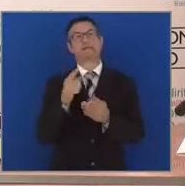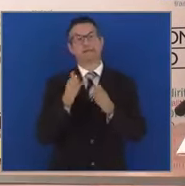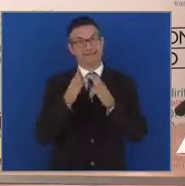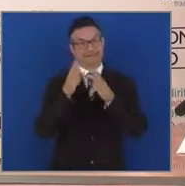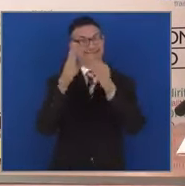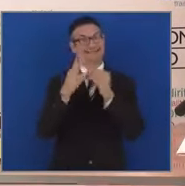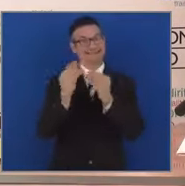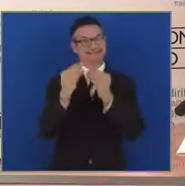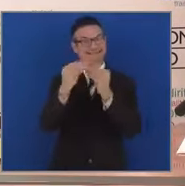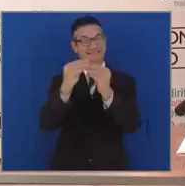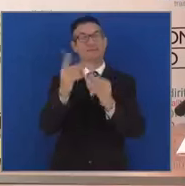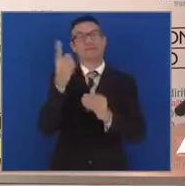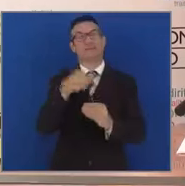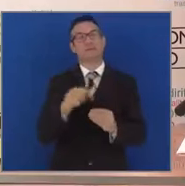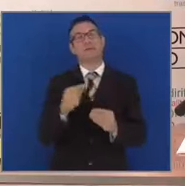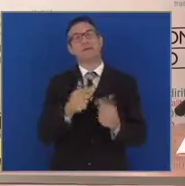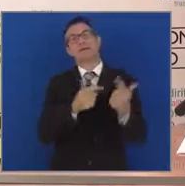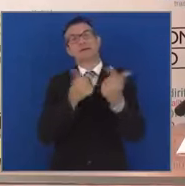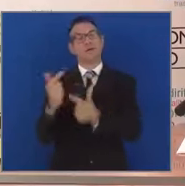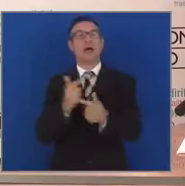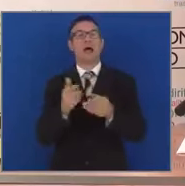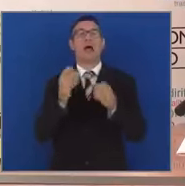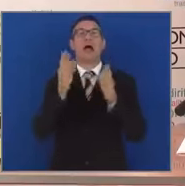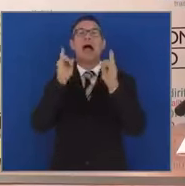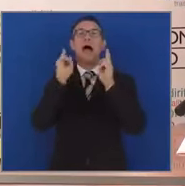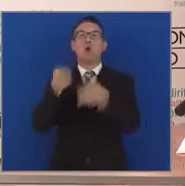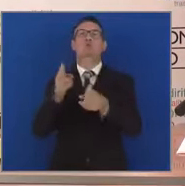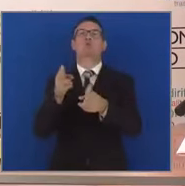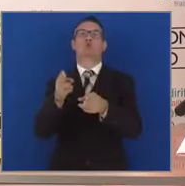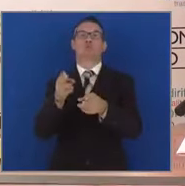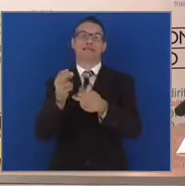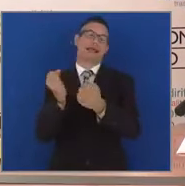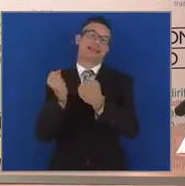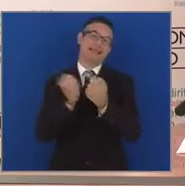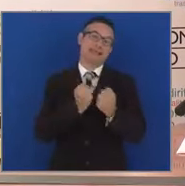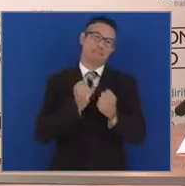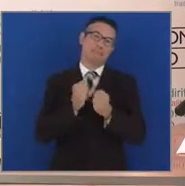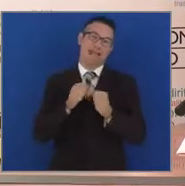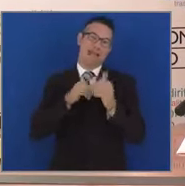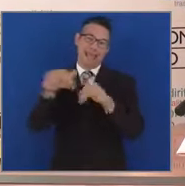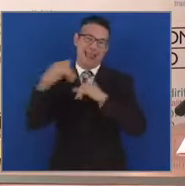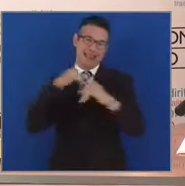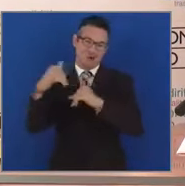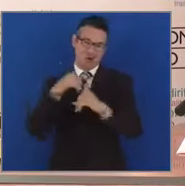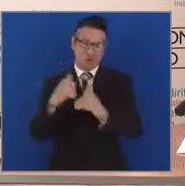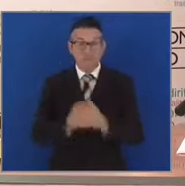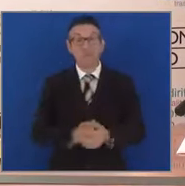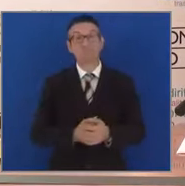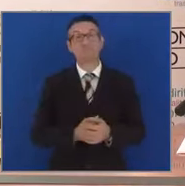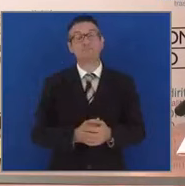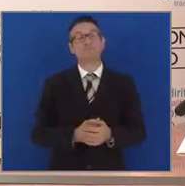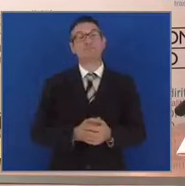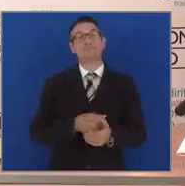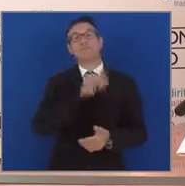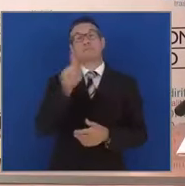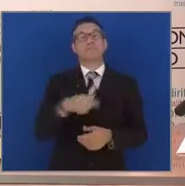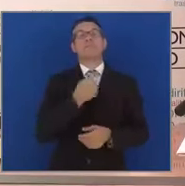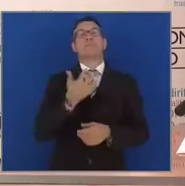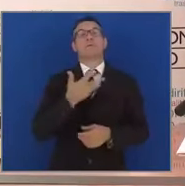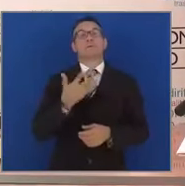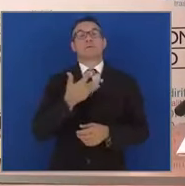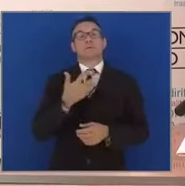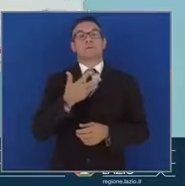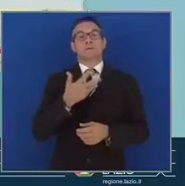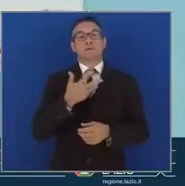il peso sull'autostrada al centro della regione e poi infine la bretella cisterna